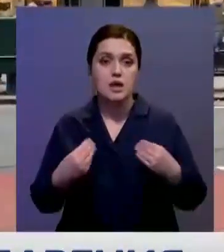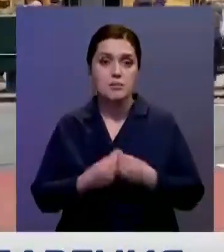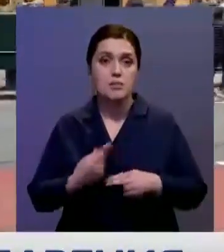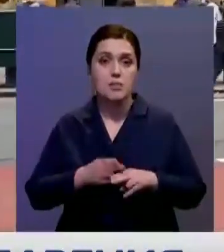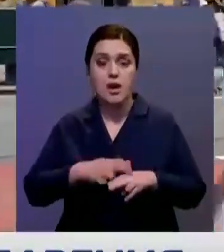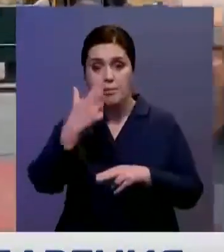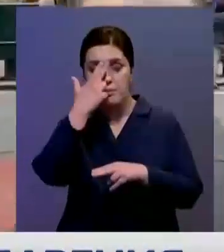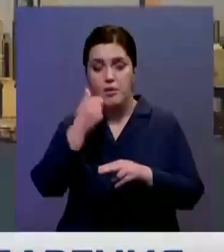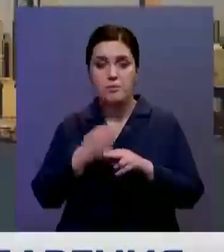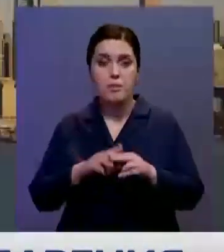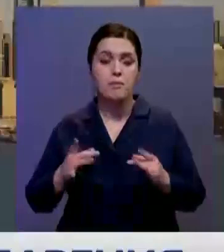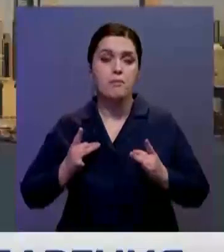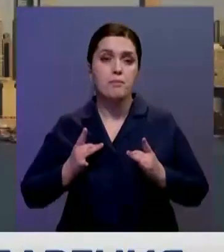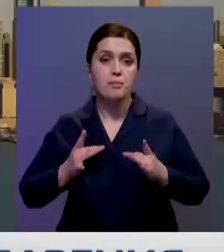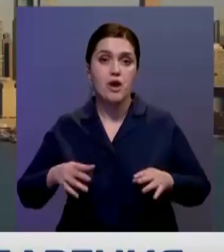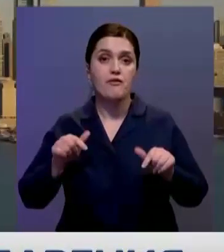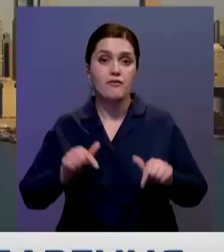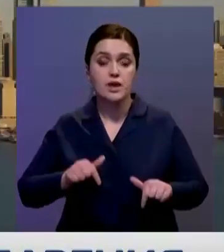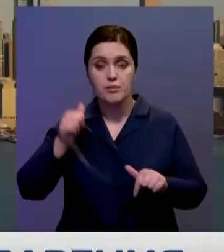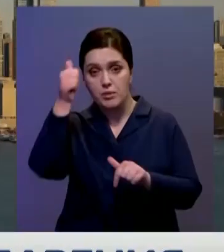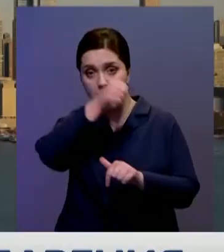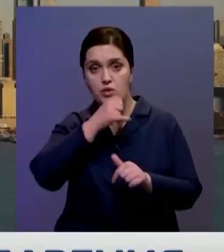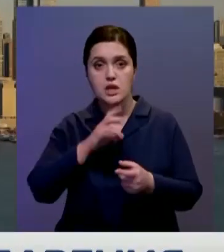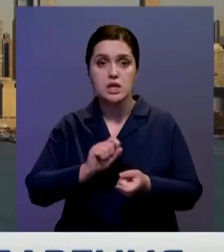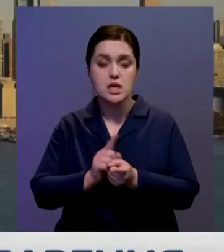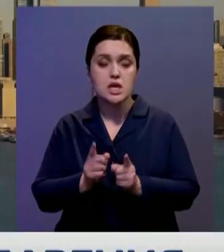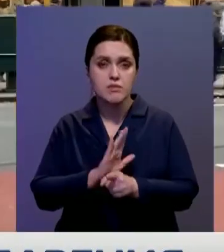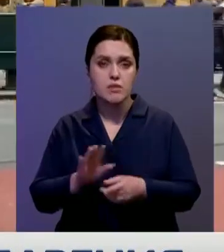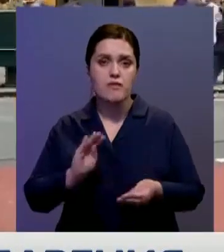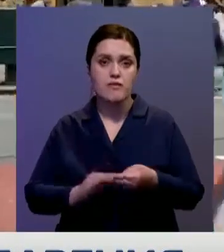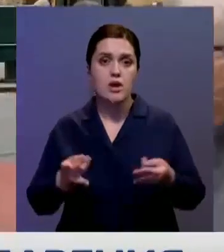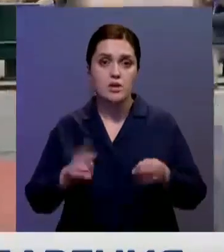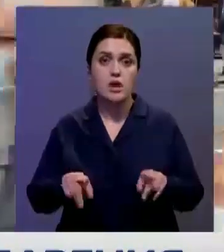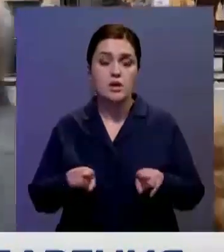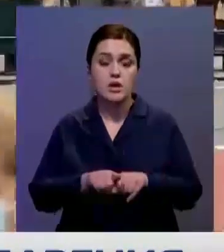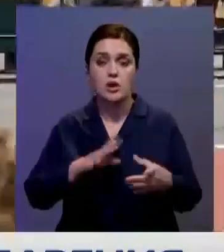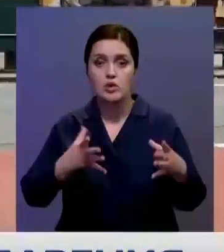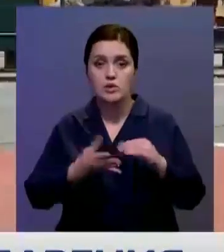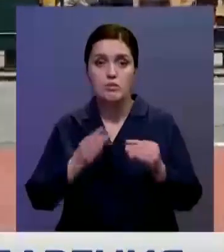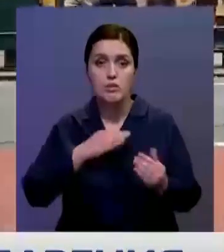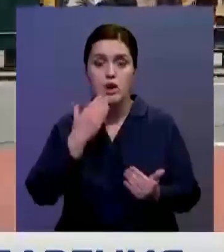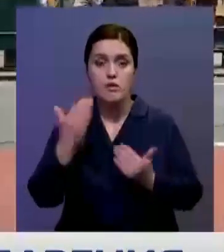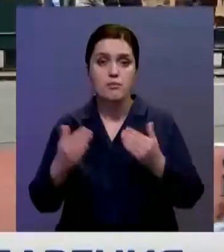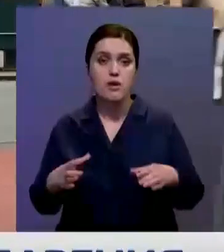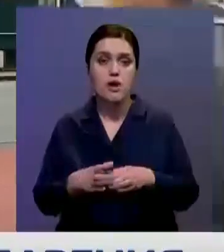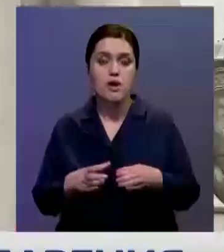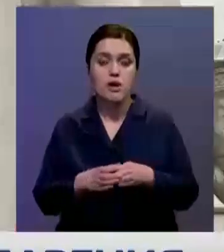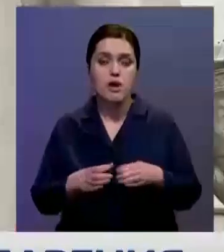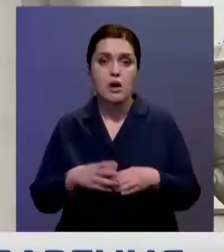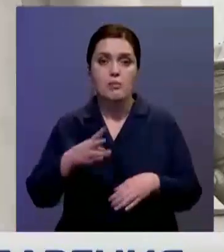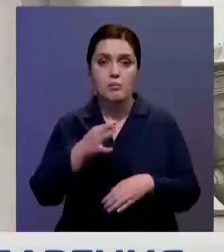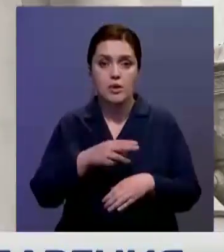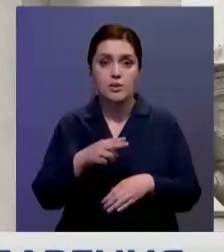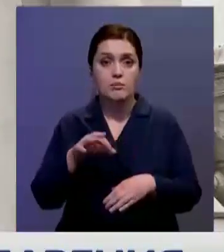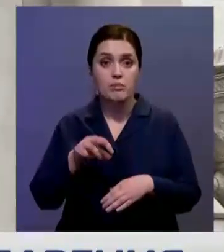привыкли устраивать большой праздник, в этом году не изменят традициям. Такие результаты показал опрос организации МОДПОЛ. При этом